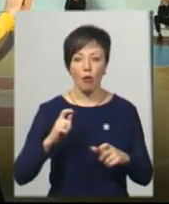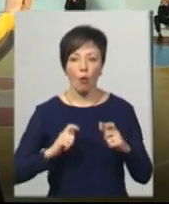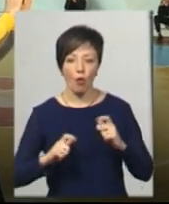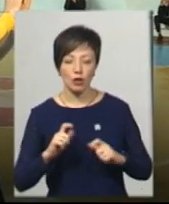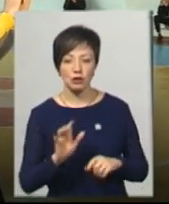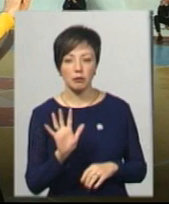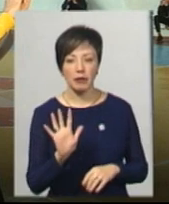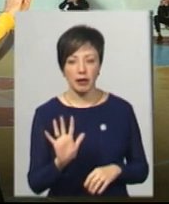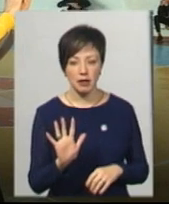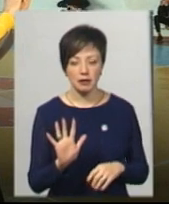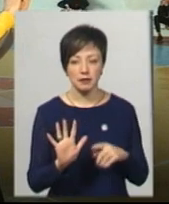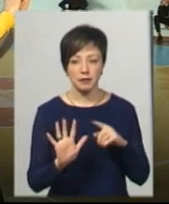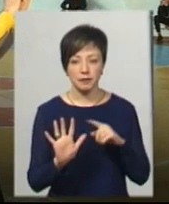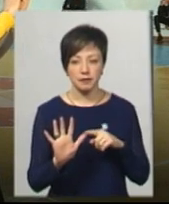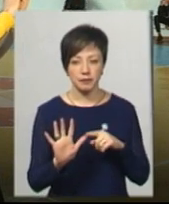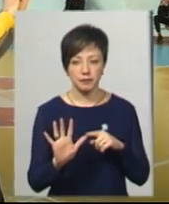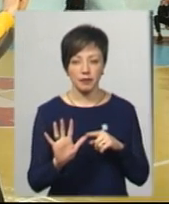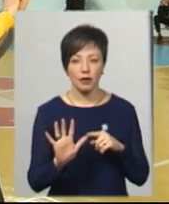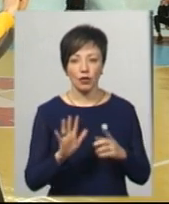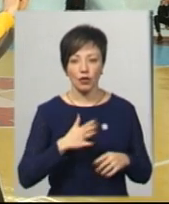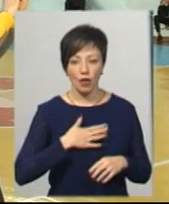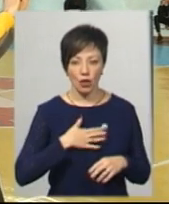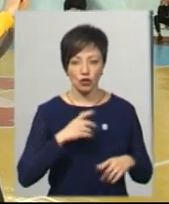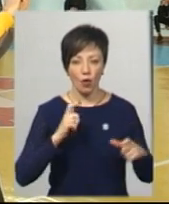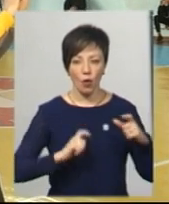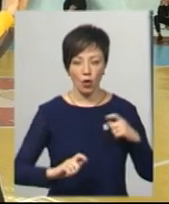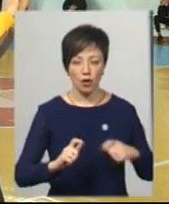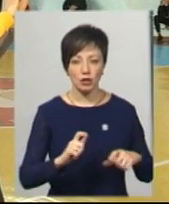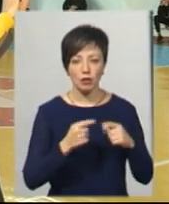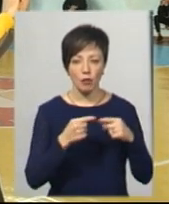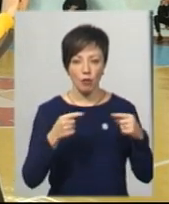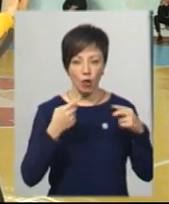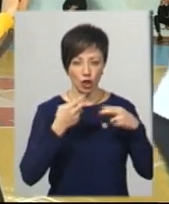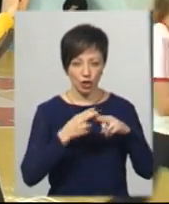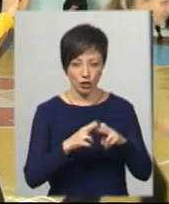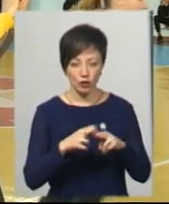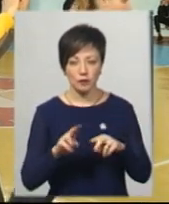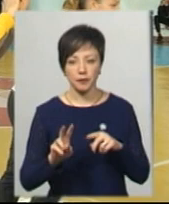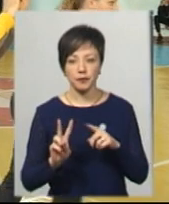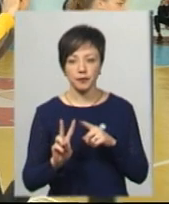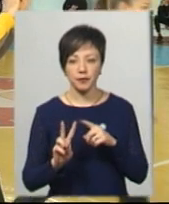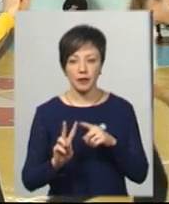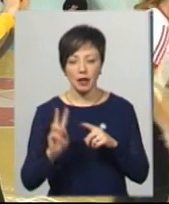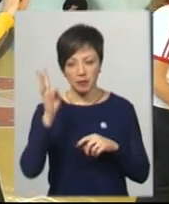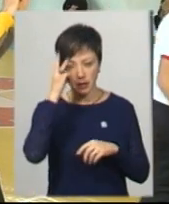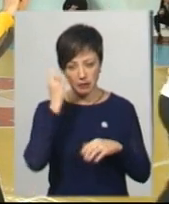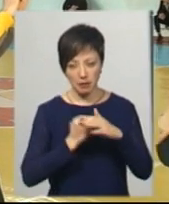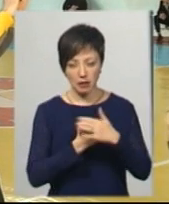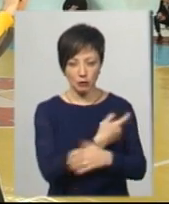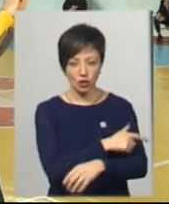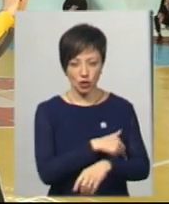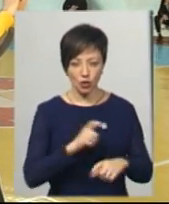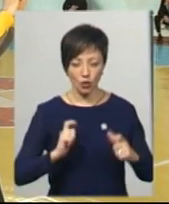Їх є 5. Це наш коледж ГПК політехнічний, Хмельницький базовий